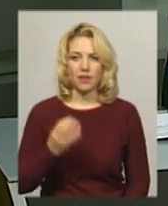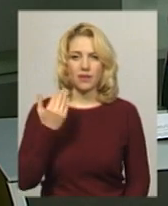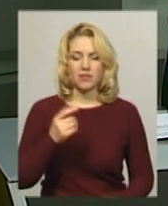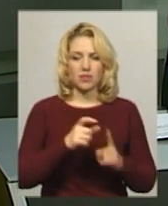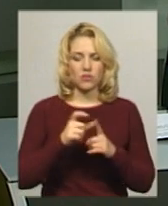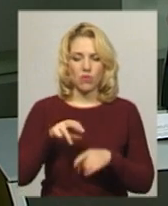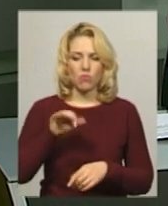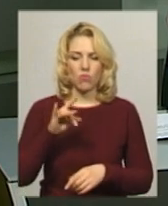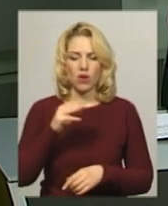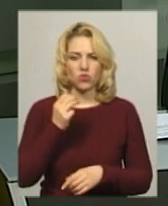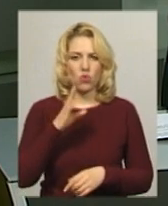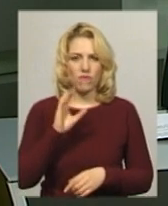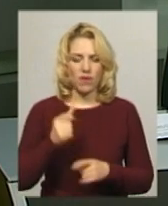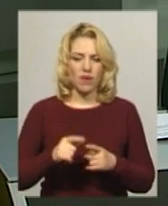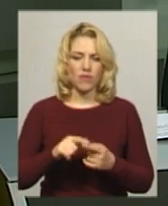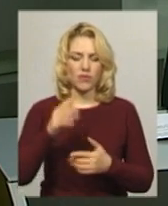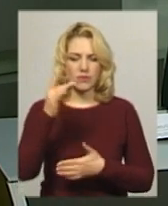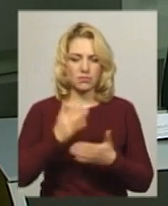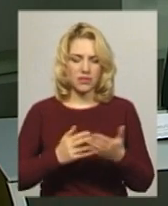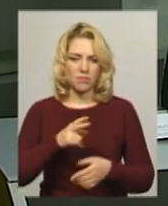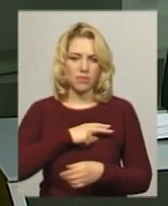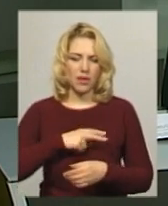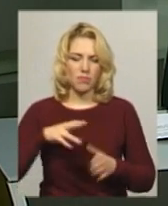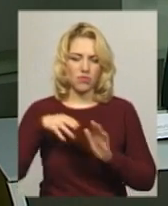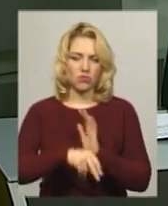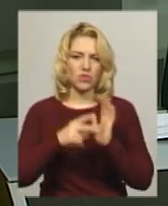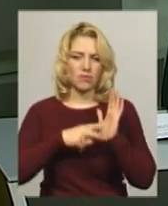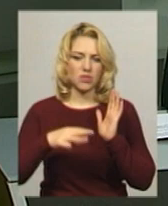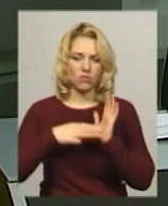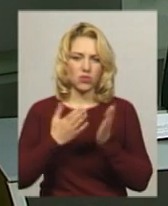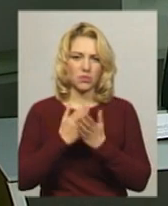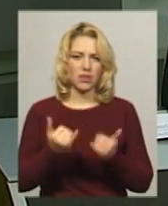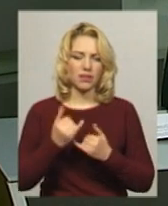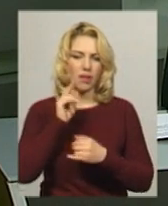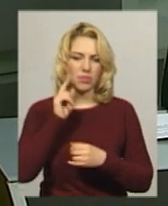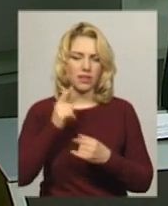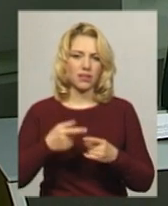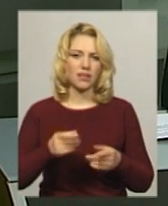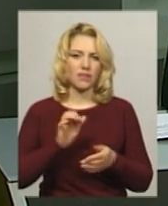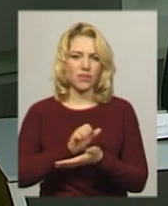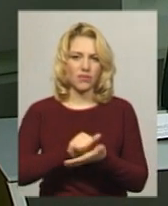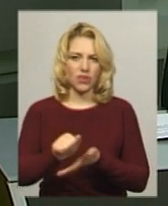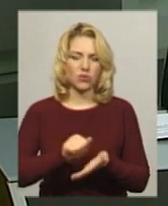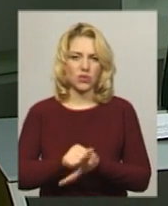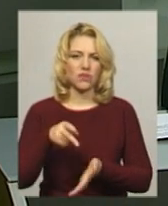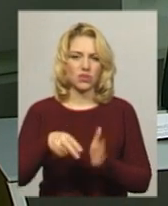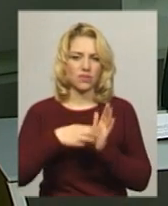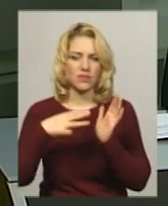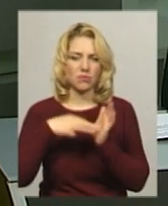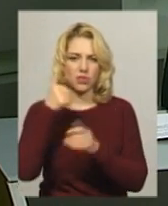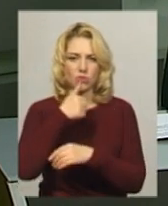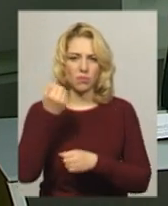Юлії Мурашової, до довгого списку премії увійшло 78 книг для підлітків, видані протягом 2018 року.